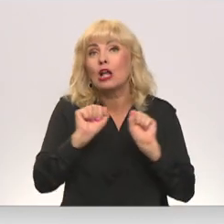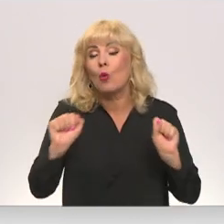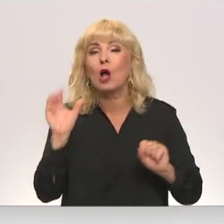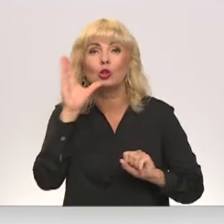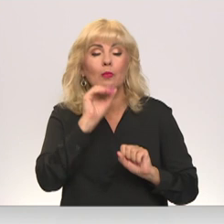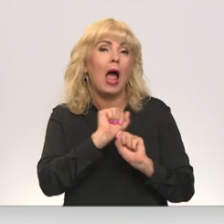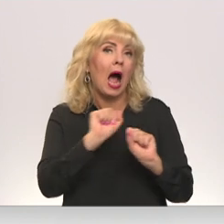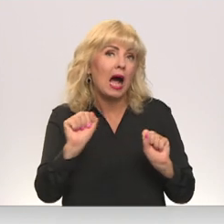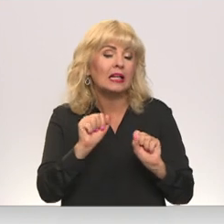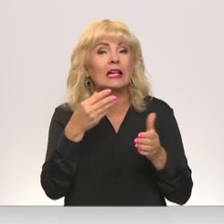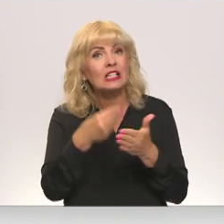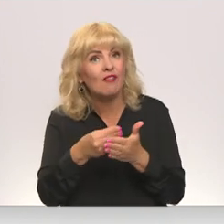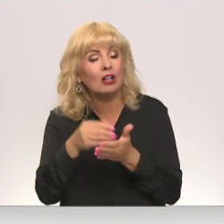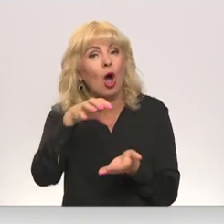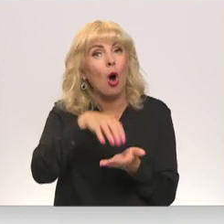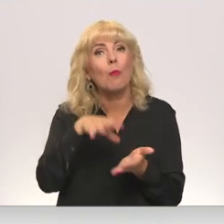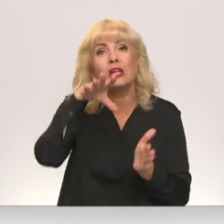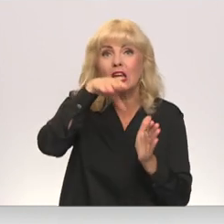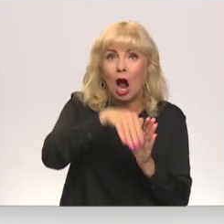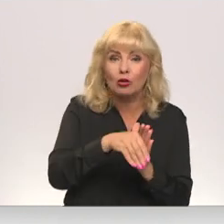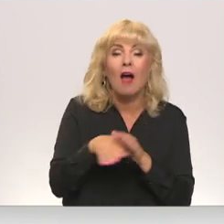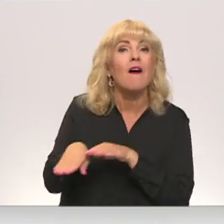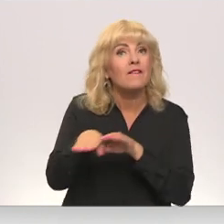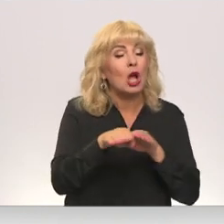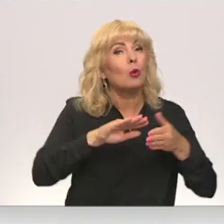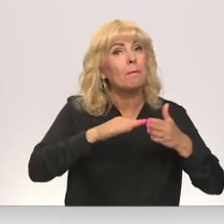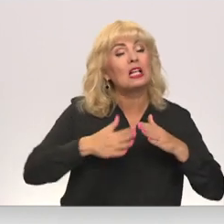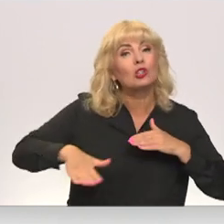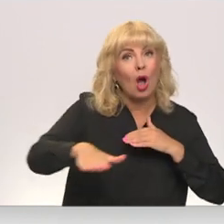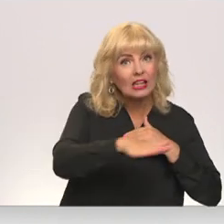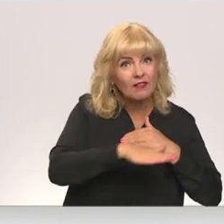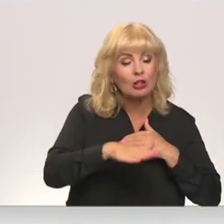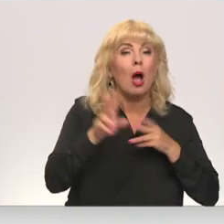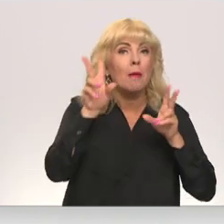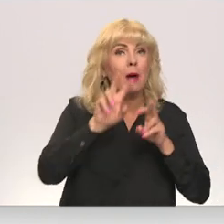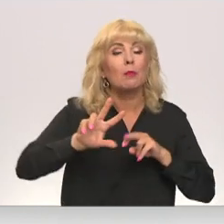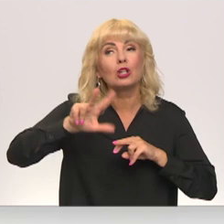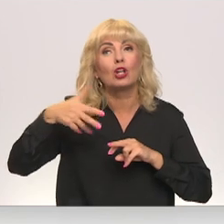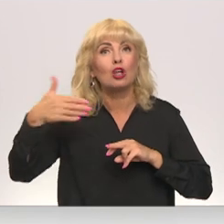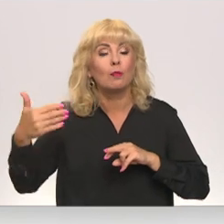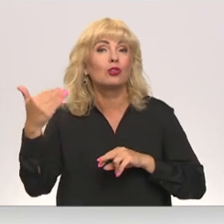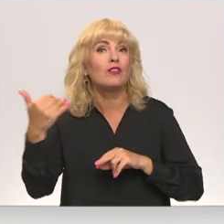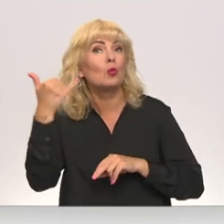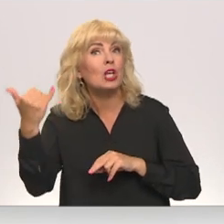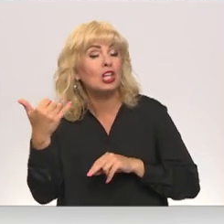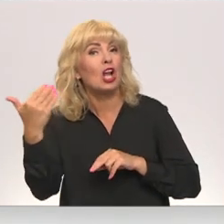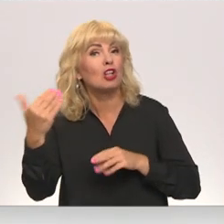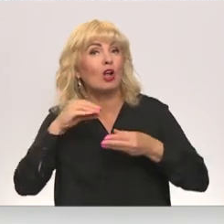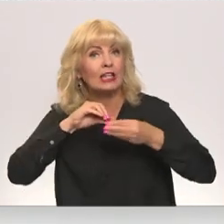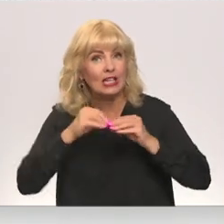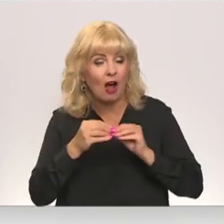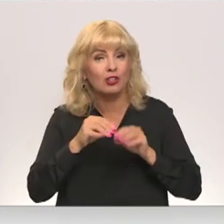iespēja ātrāk izvērtēt objektu iekļaušanos vienotā pilsētas vidē un pārbaudīt trešo pušu interešu ievērošanu.